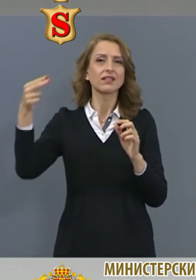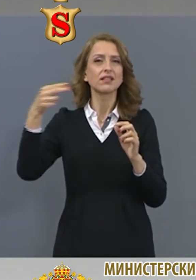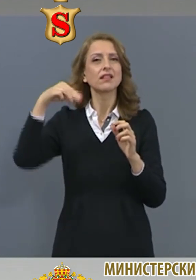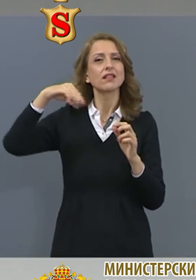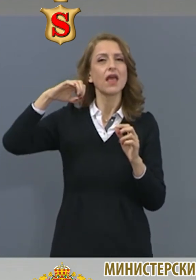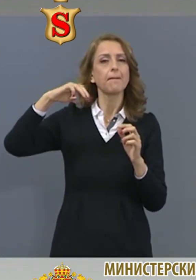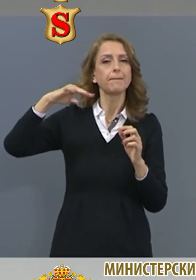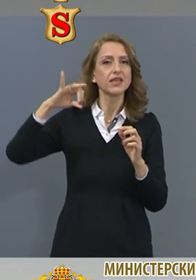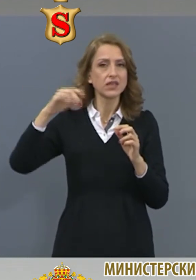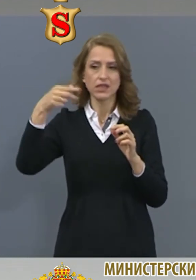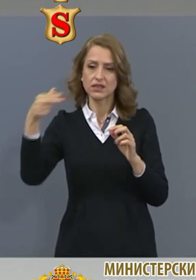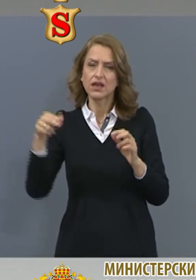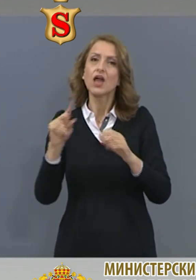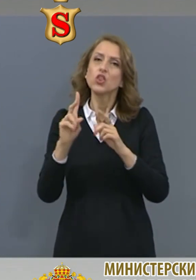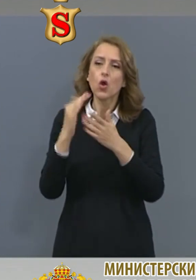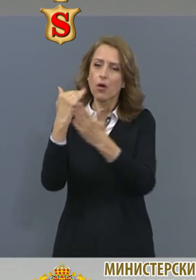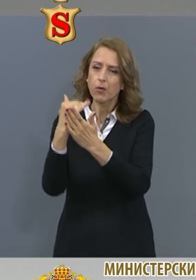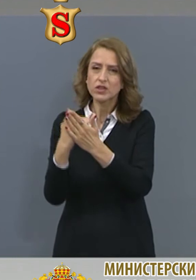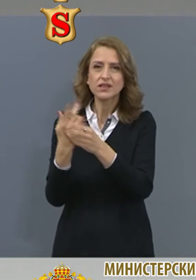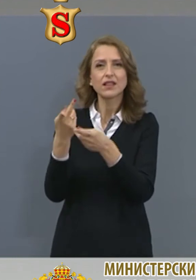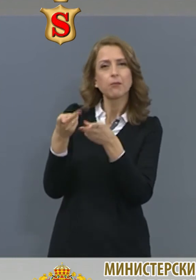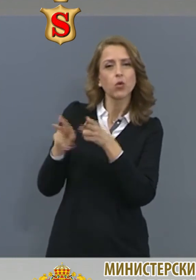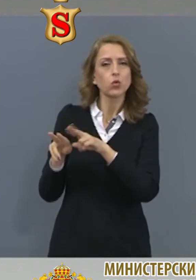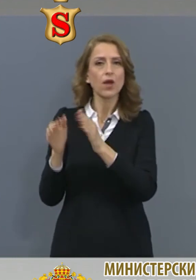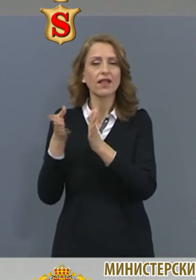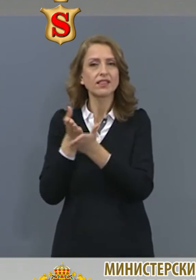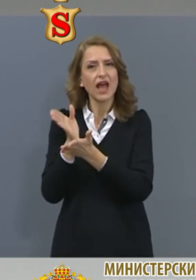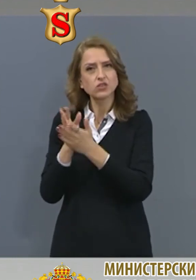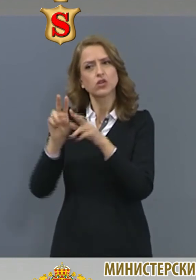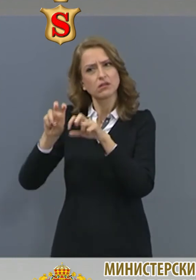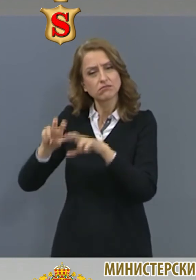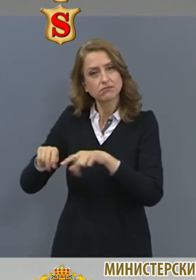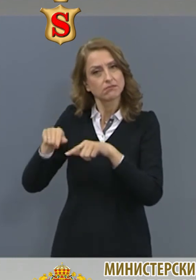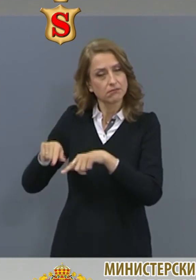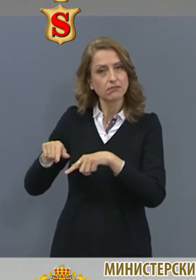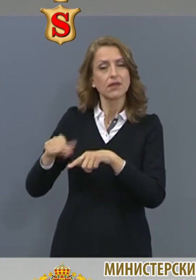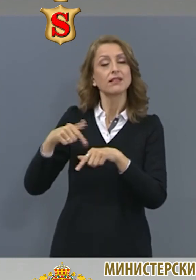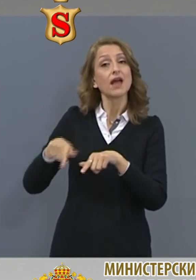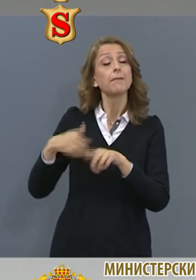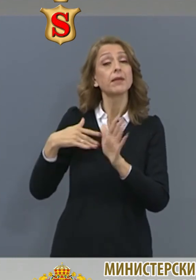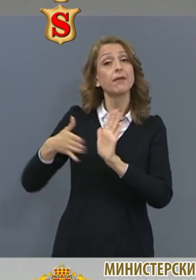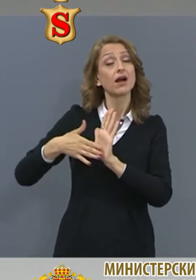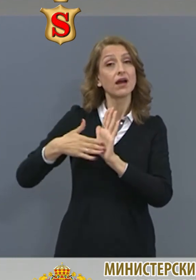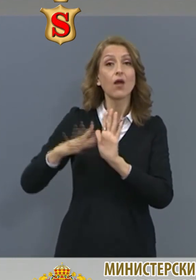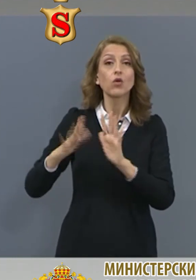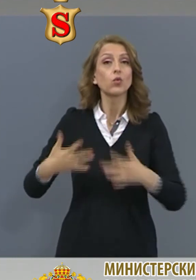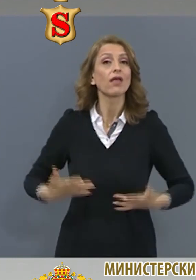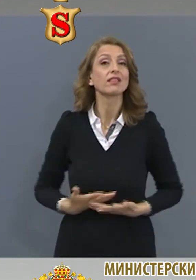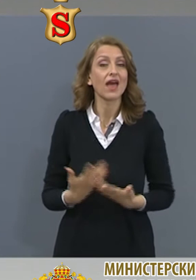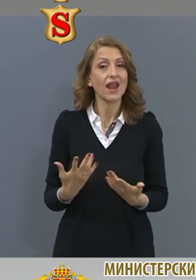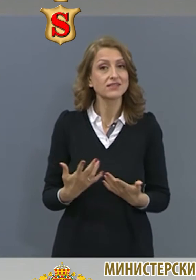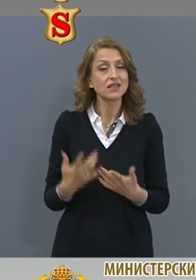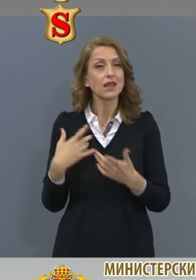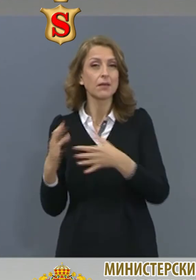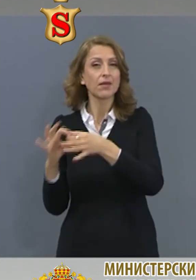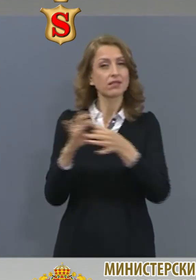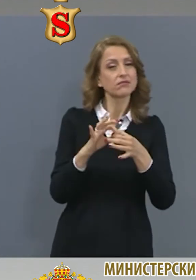по различен начин. В тези подрубрики са събрани само тези данни, информации и сведения, които са интересни и релевантни